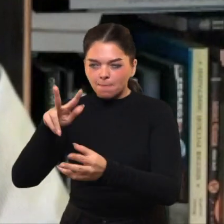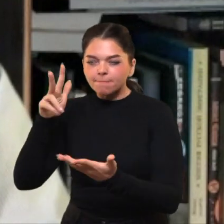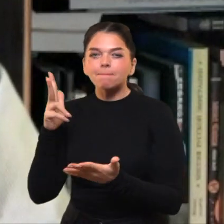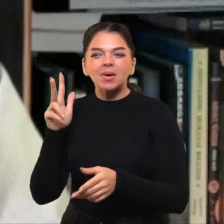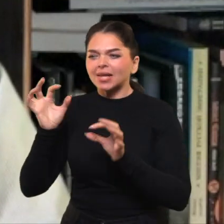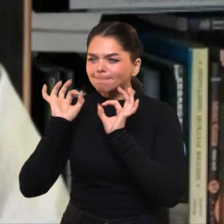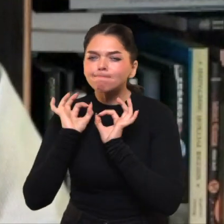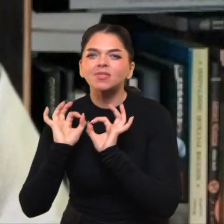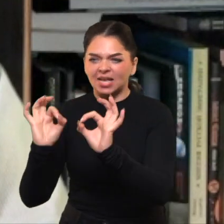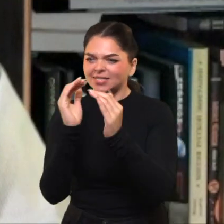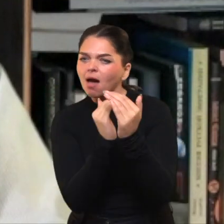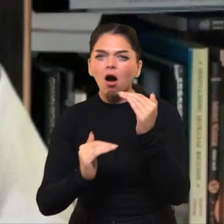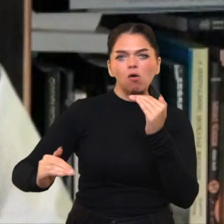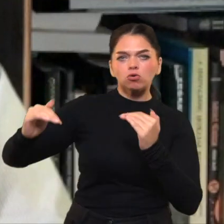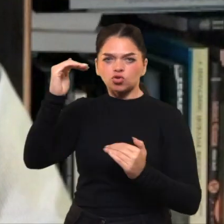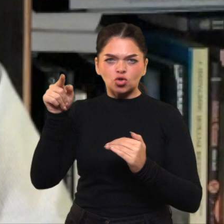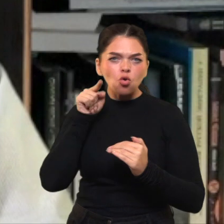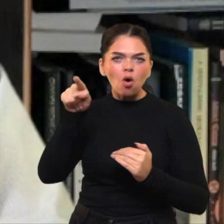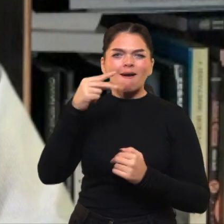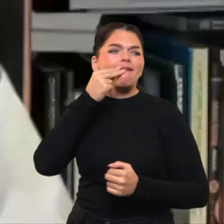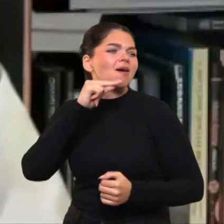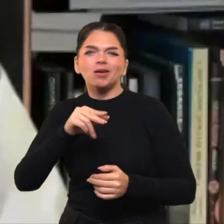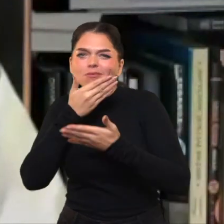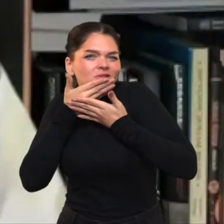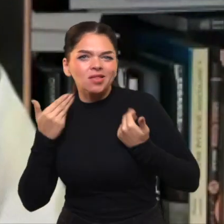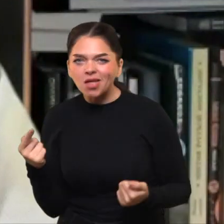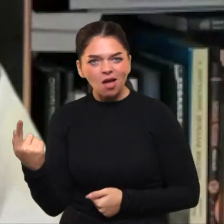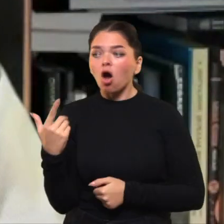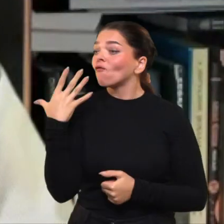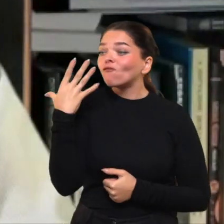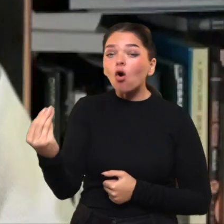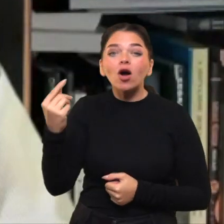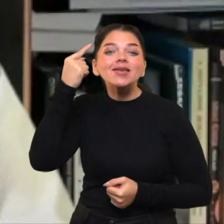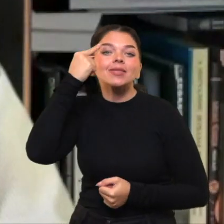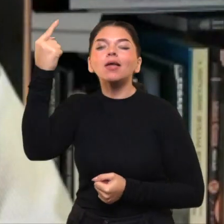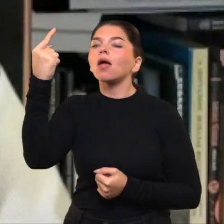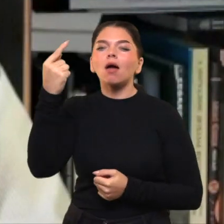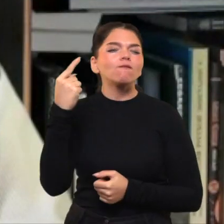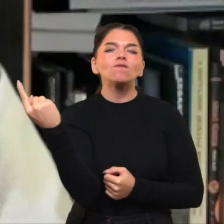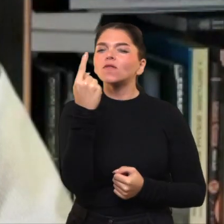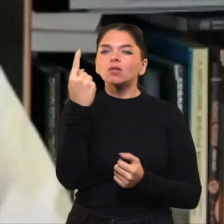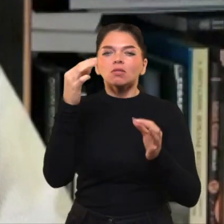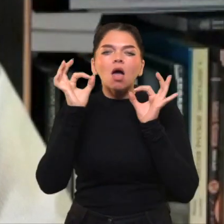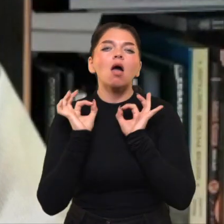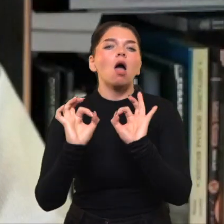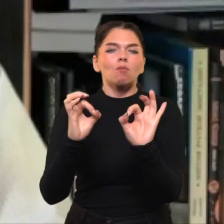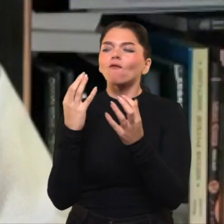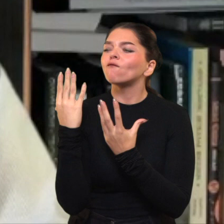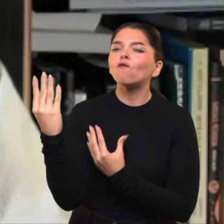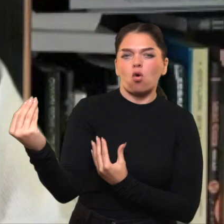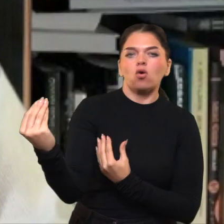visada teisi, visada nekalta, visos idėjos, kurias jį proklamuoja, yra vienintelės teisingos.